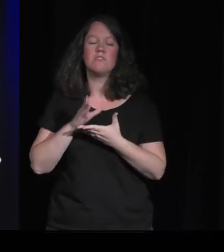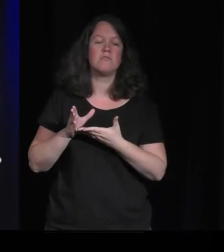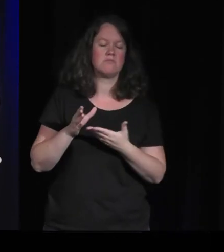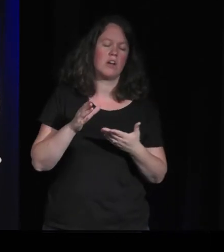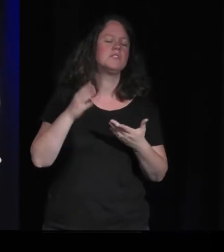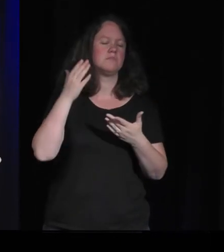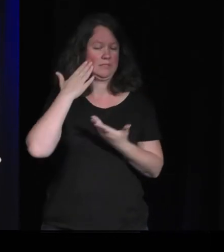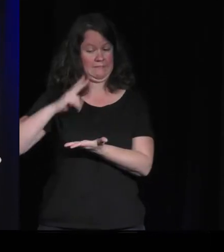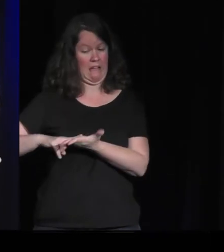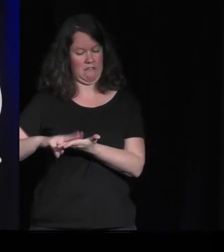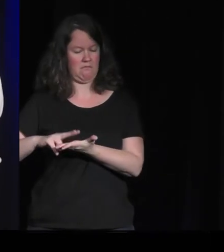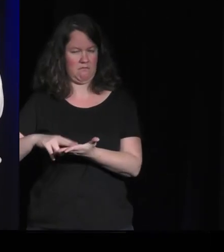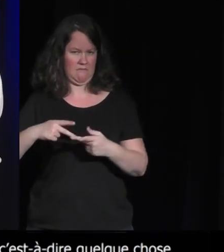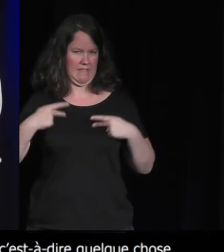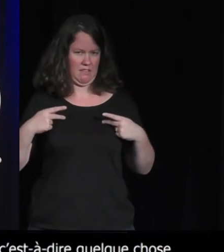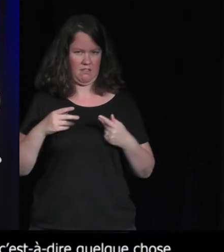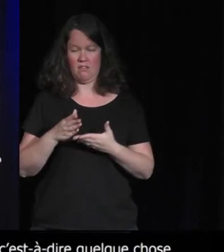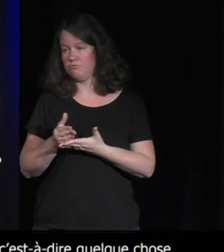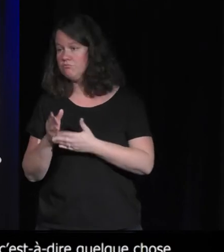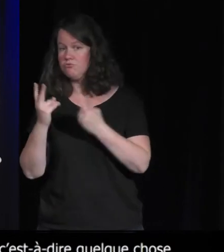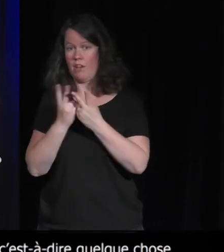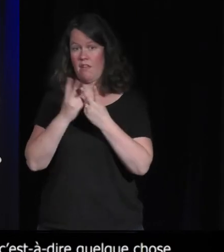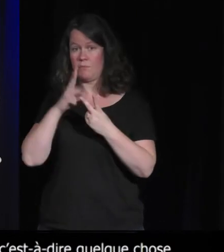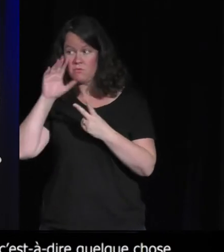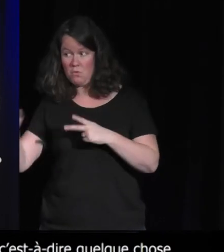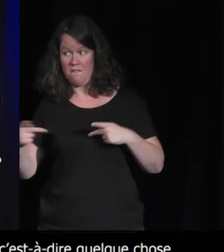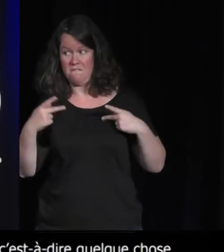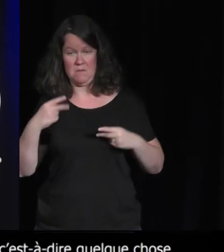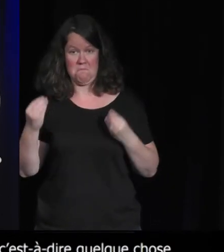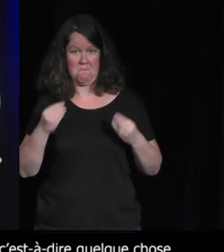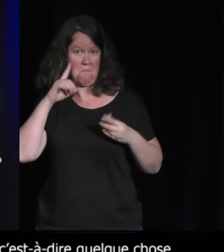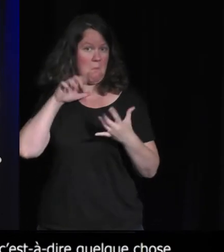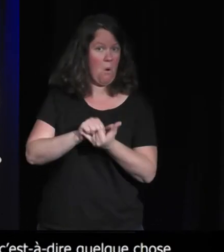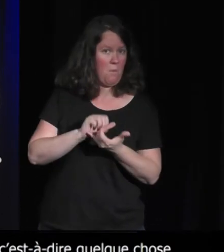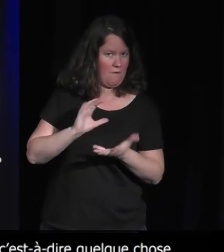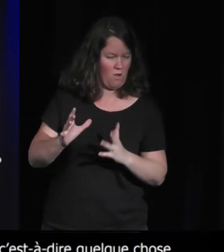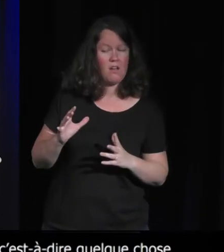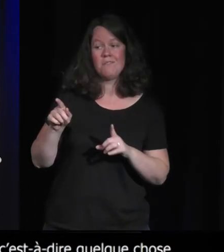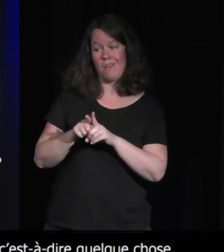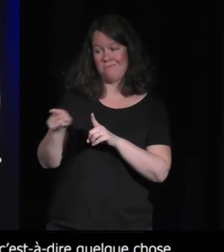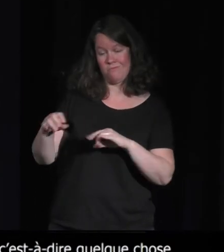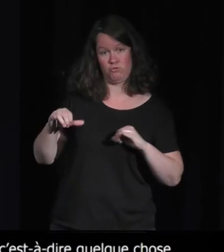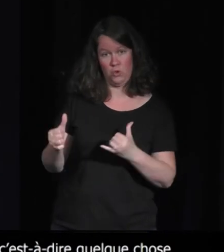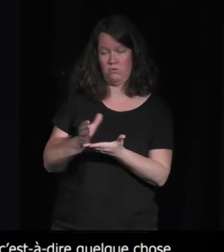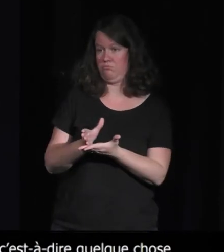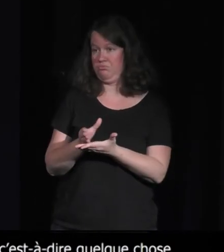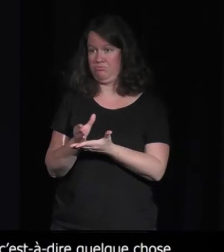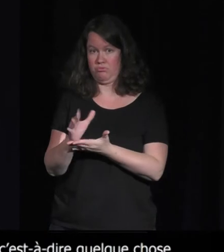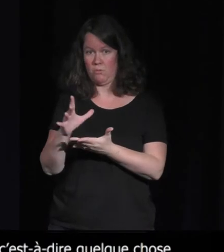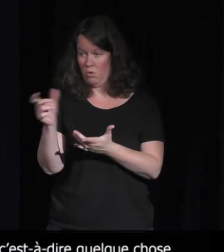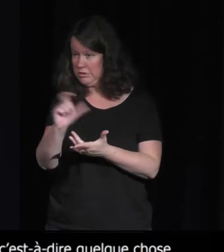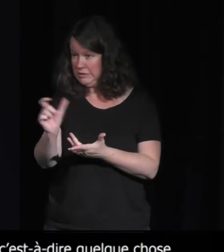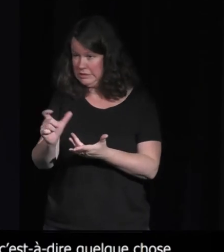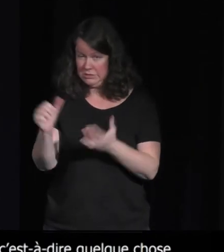selon là où on se place, dans le jeu, faut aussi montrer aux joueurs toutes les interactions possibles. Il faut aussi avoir le but du jeu. C'est là